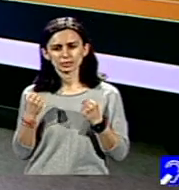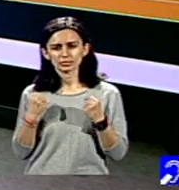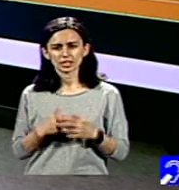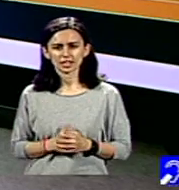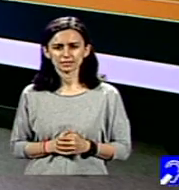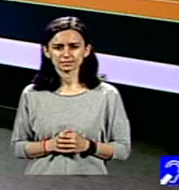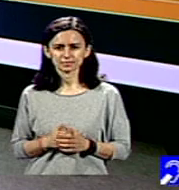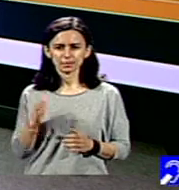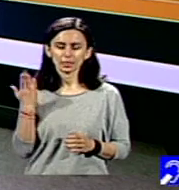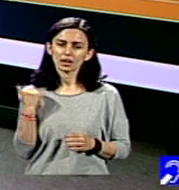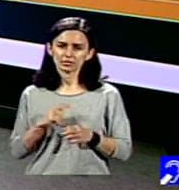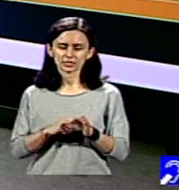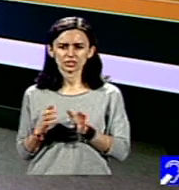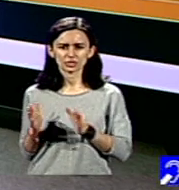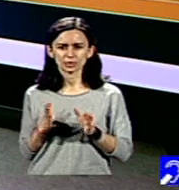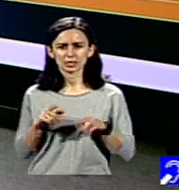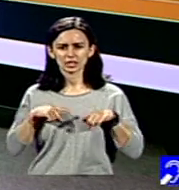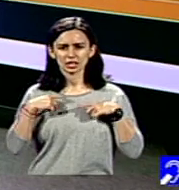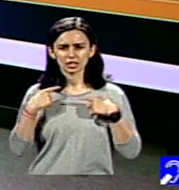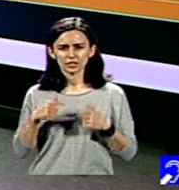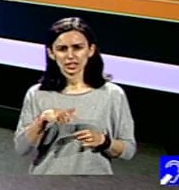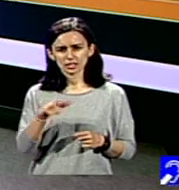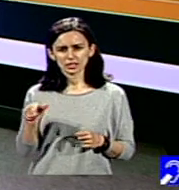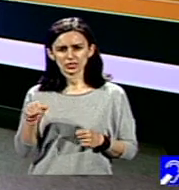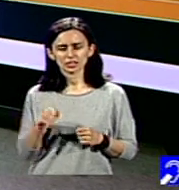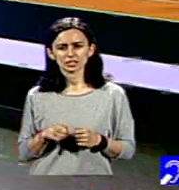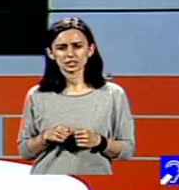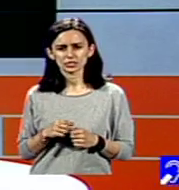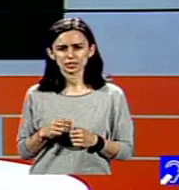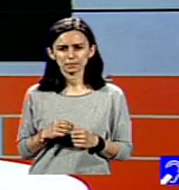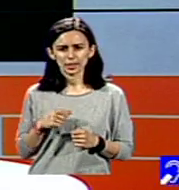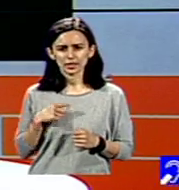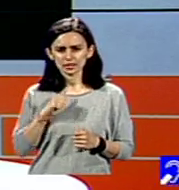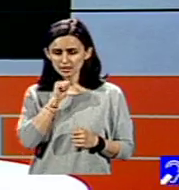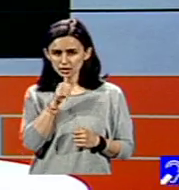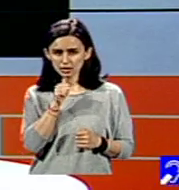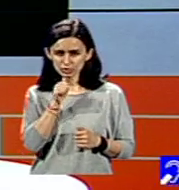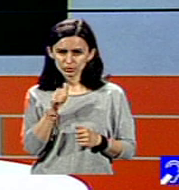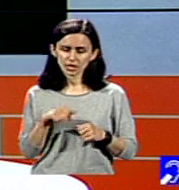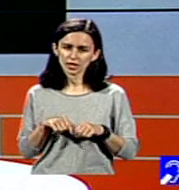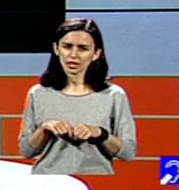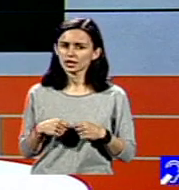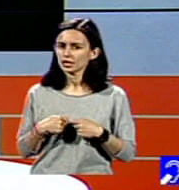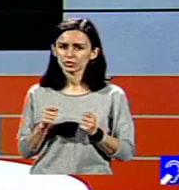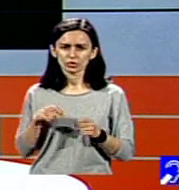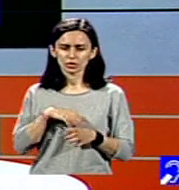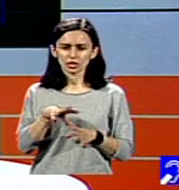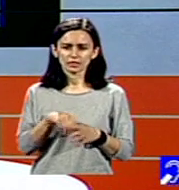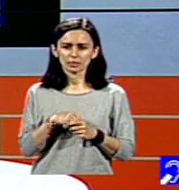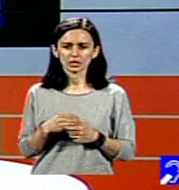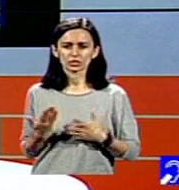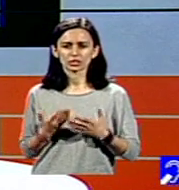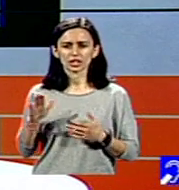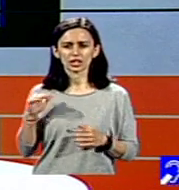în viața voastră și am discutat cu anii în urmă la Fără Prejudecăți și asta e o durere comună, din păcate, a familiilor care au